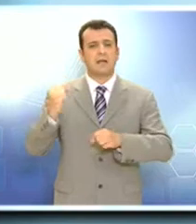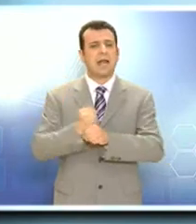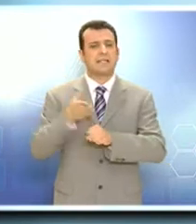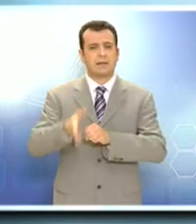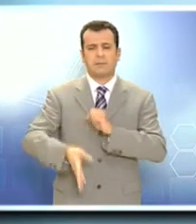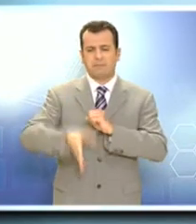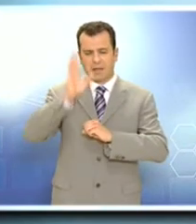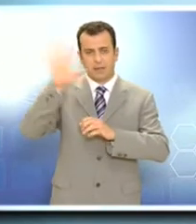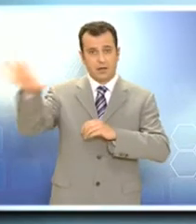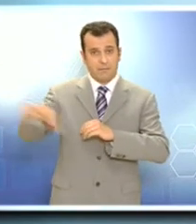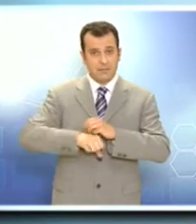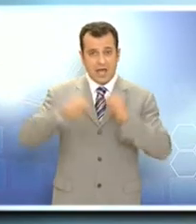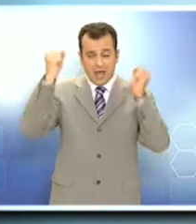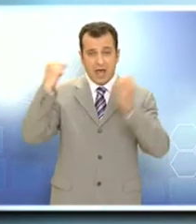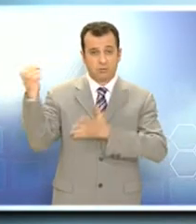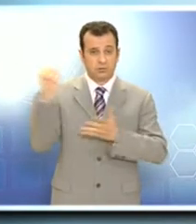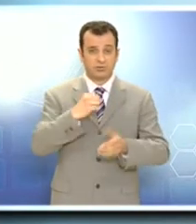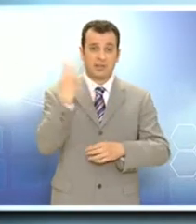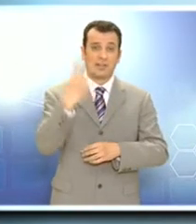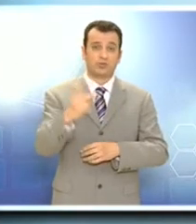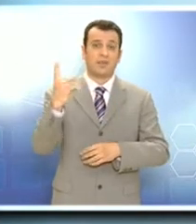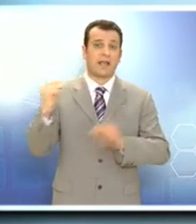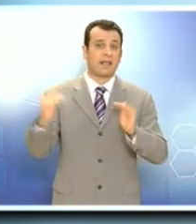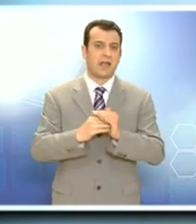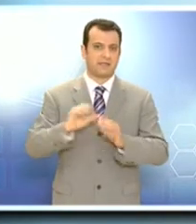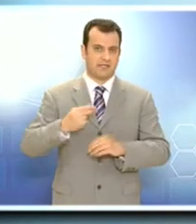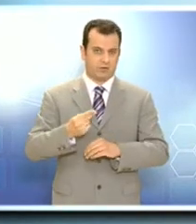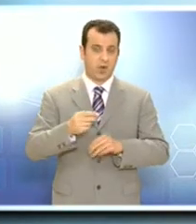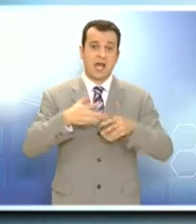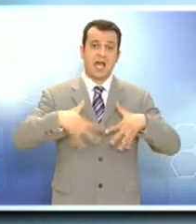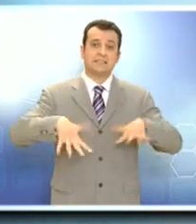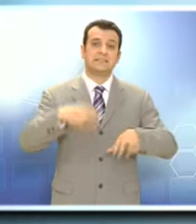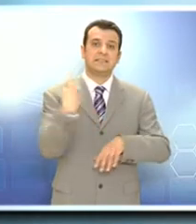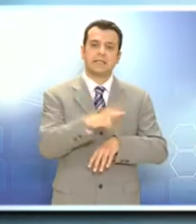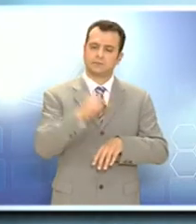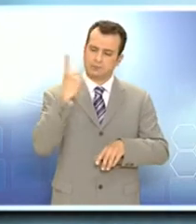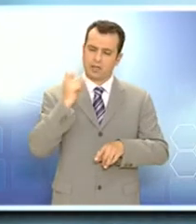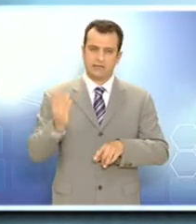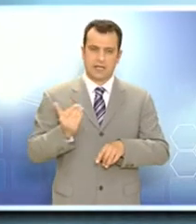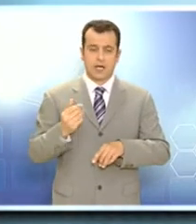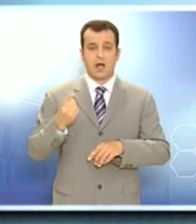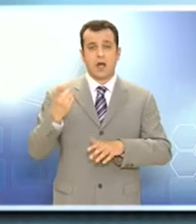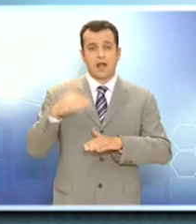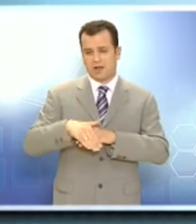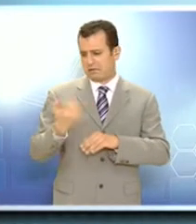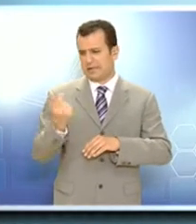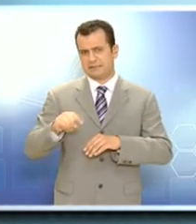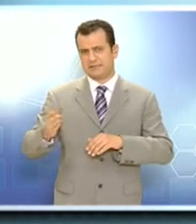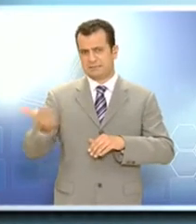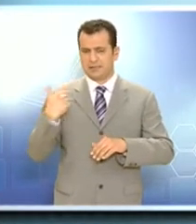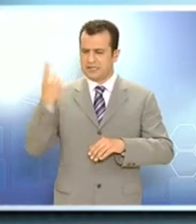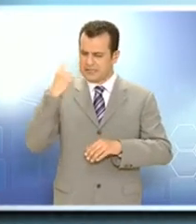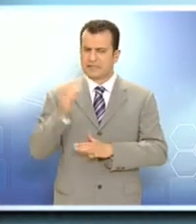ατύχημα, πήρε μια αποζημίωση 210.000 ευρώ. Κάποιοι όμως συγγενείς του, του φαίνεται ότι το ήξεραν αυτό και ένα βράδυ, πριν από λίγες ημέρες,